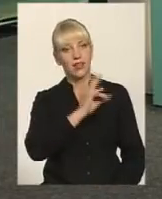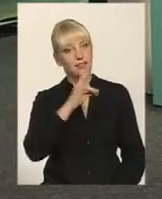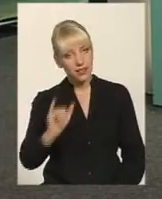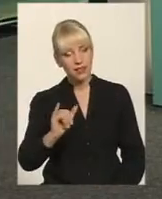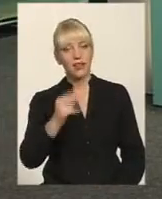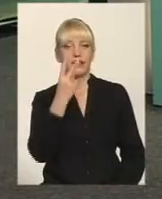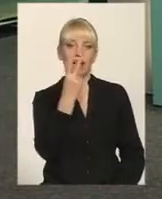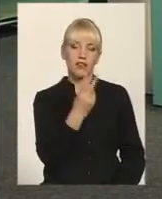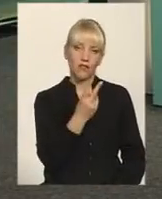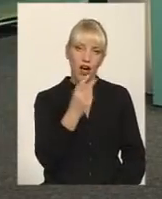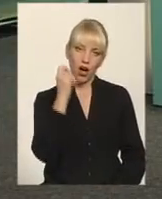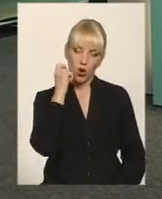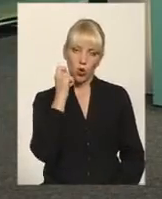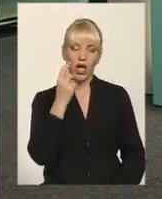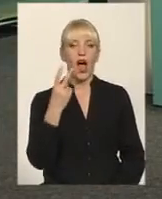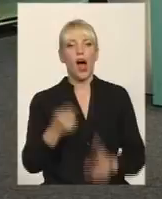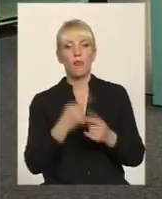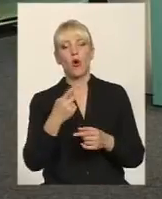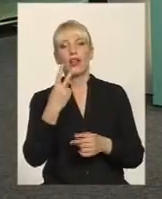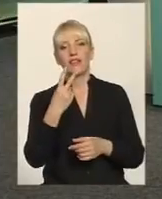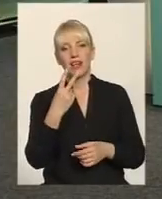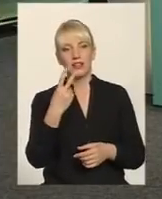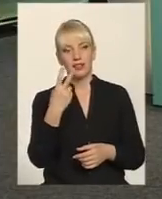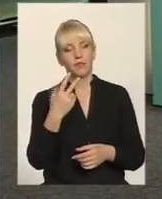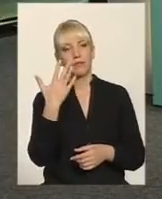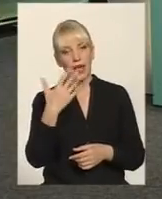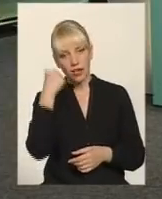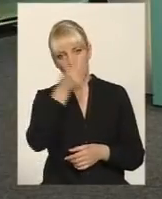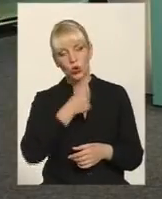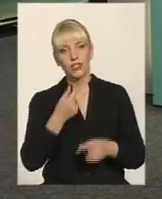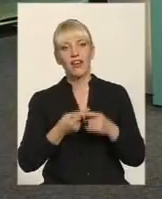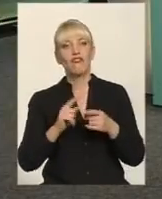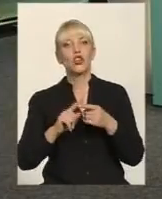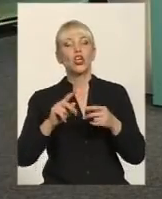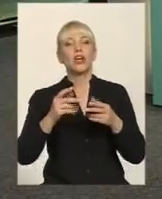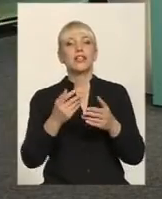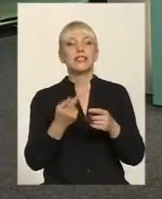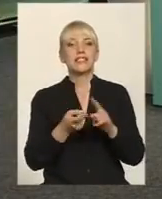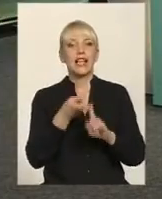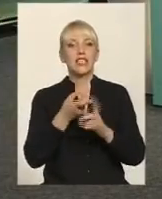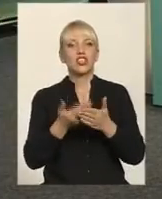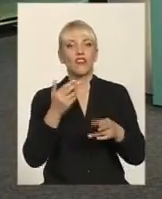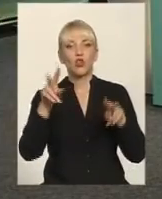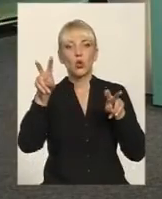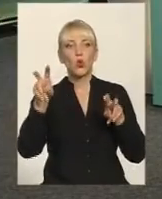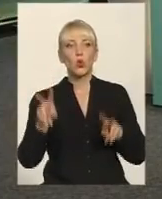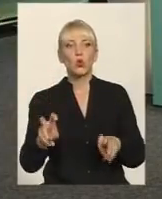так, дивлячись, до речі, від культури, яку він безпосередньо там вирощує. Тому що треба бути реалістами. Є культури, які за рік, за два,